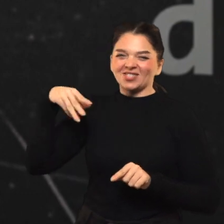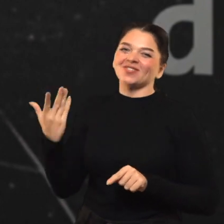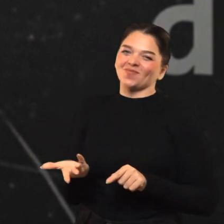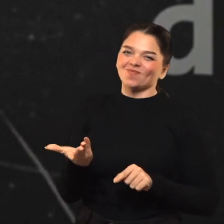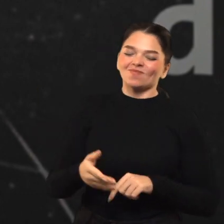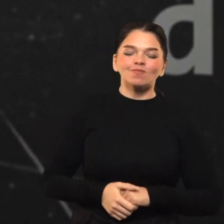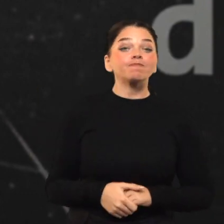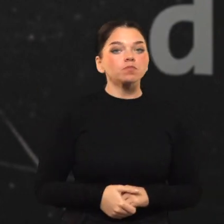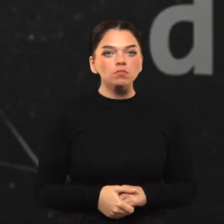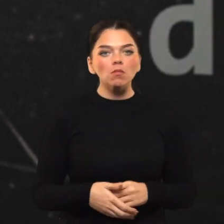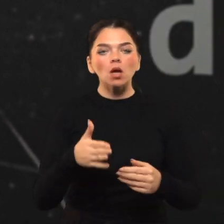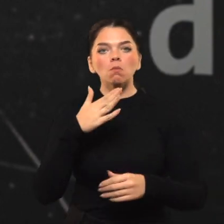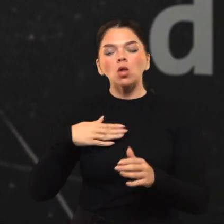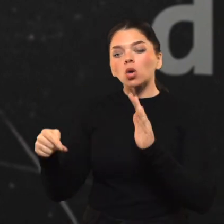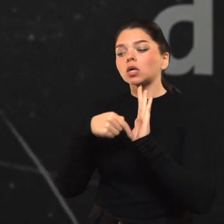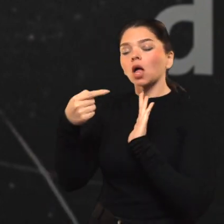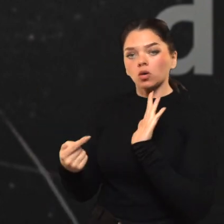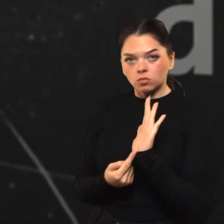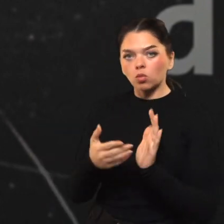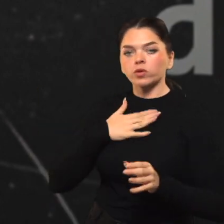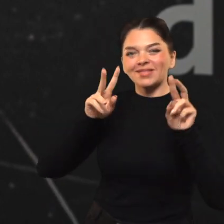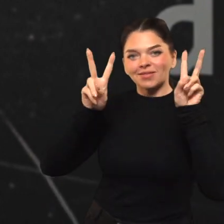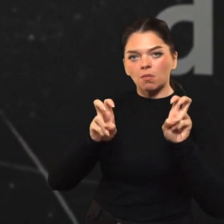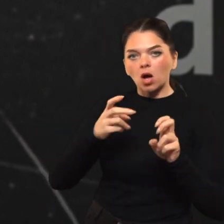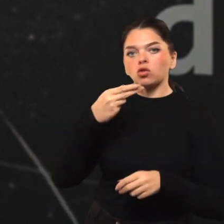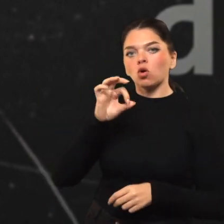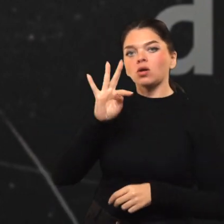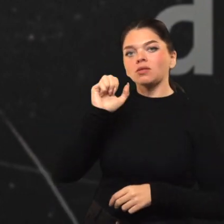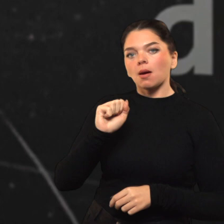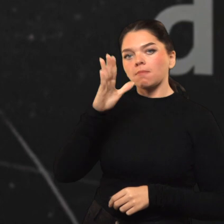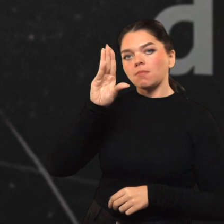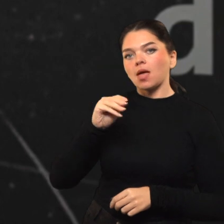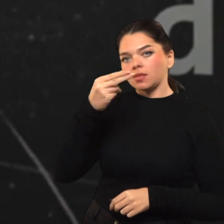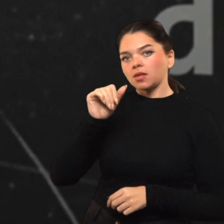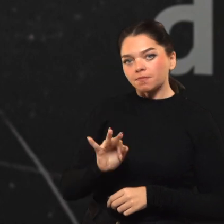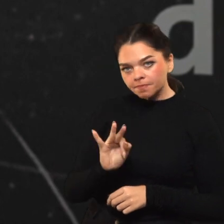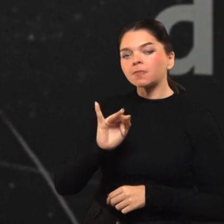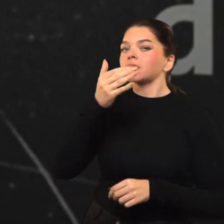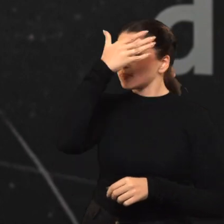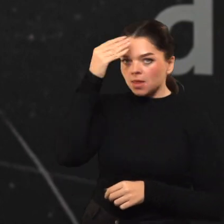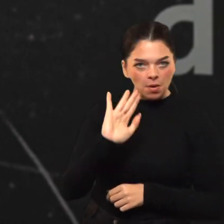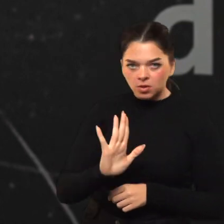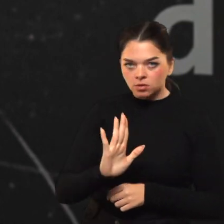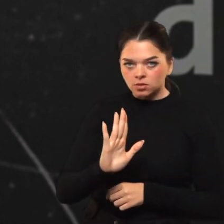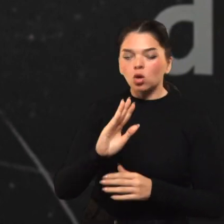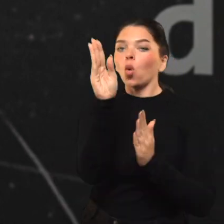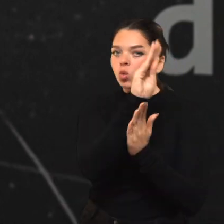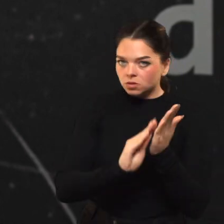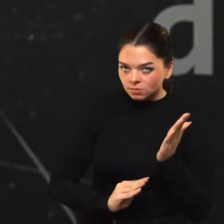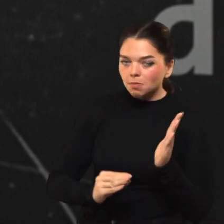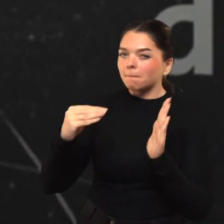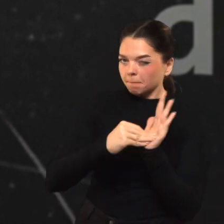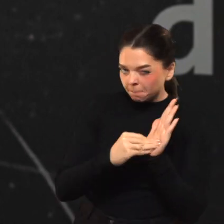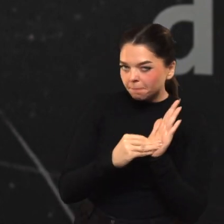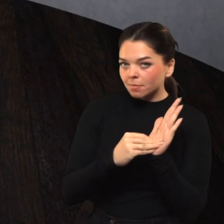Mano klausimas toks, nes mūsų tema šiandien yra nuotabenė, nepamiršk, užsirašyk,